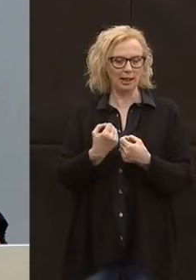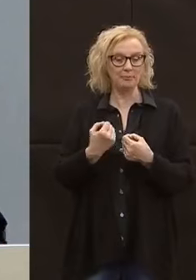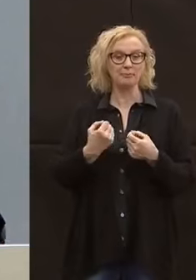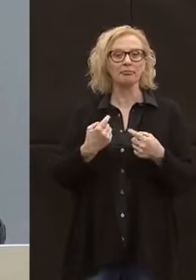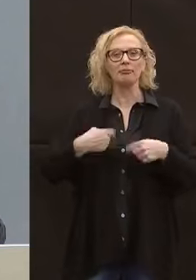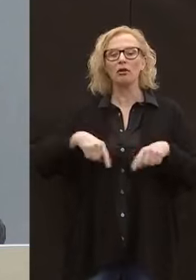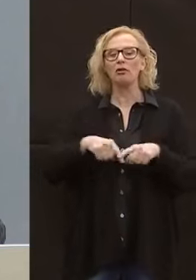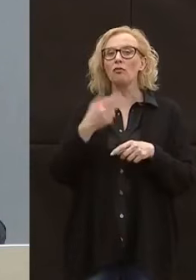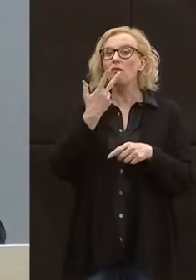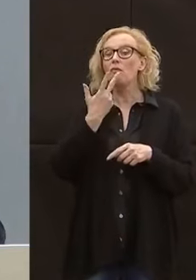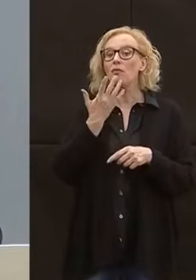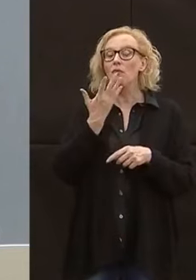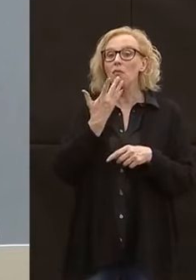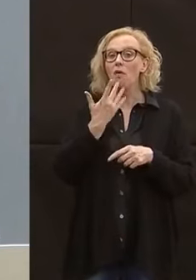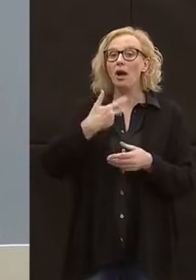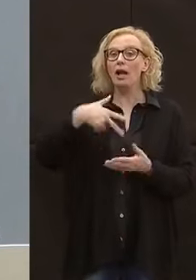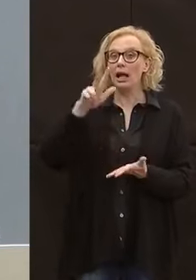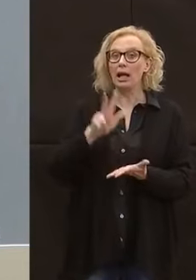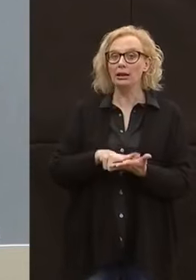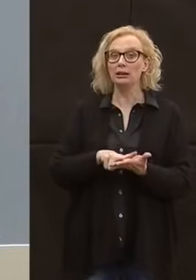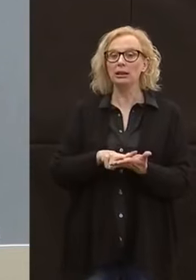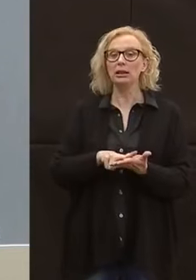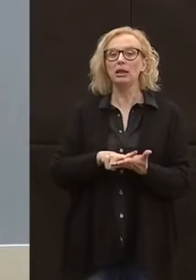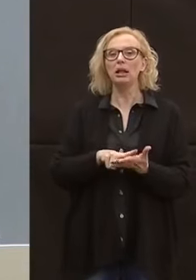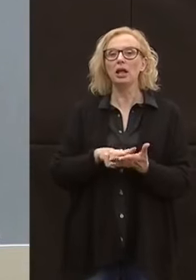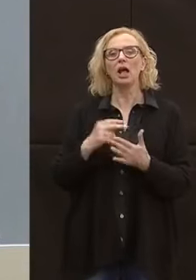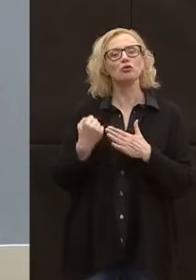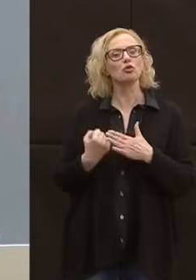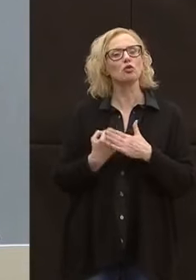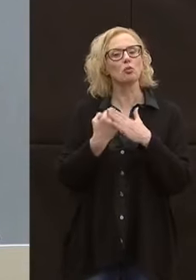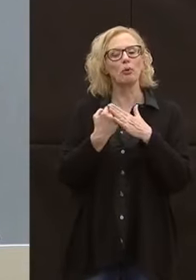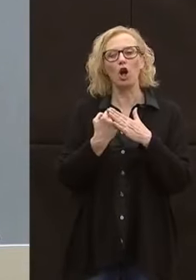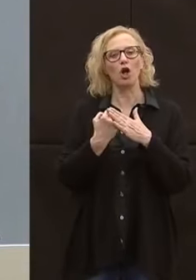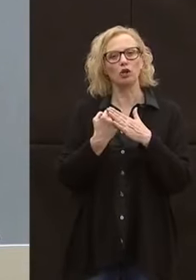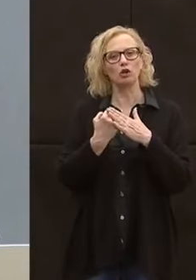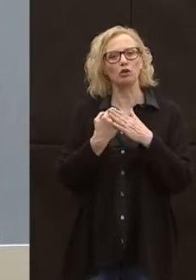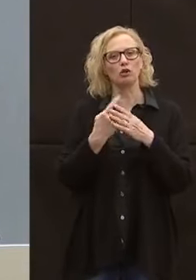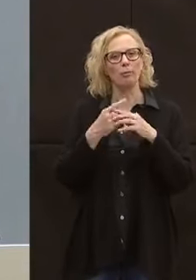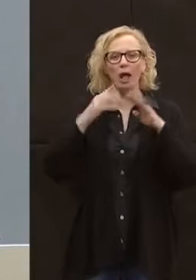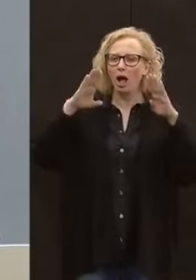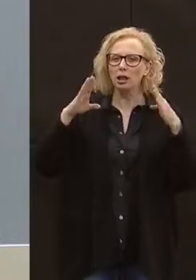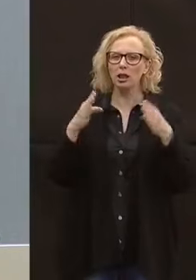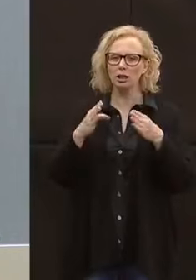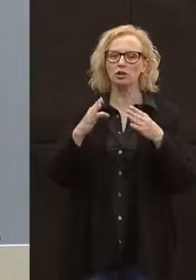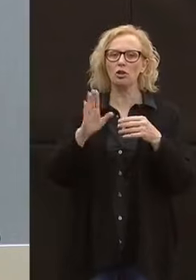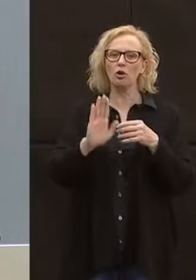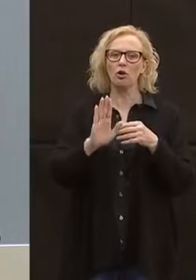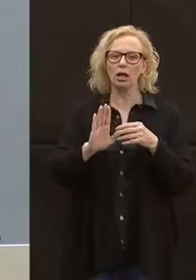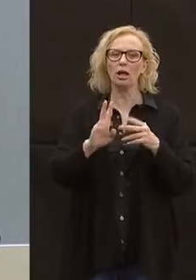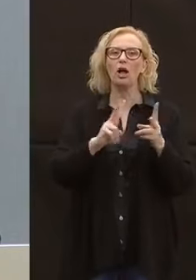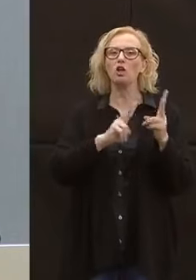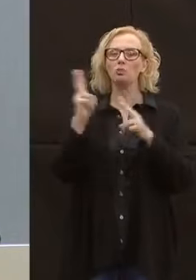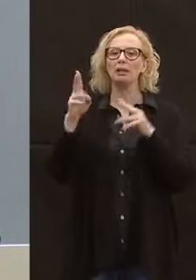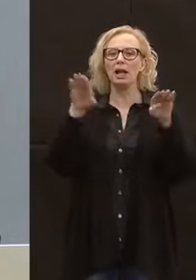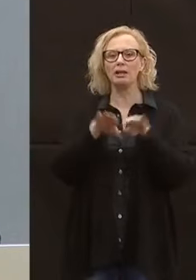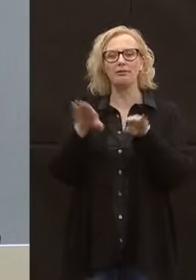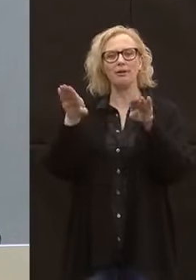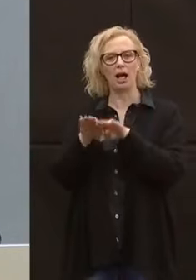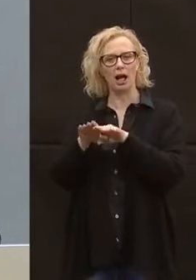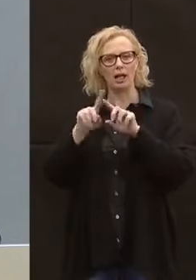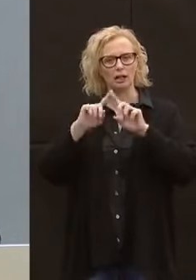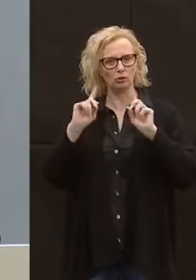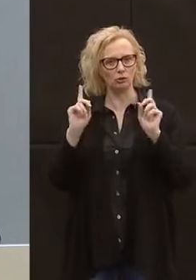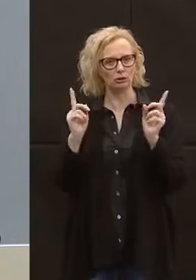pieno supporto e soprattutto la piena attenzione agli ospedali di Valle per quando